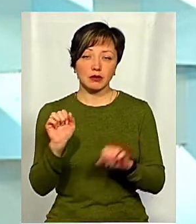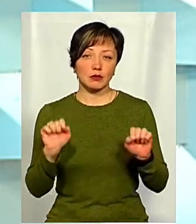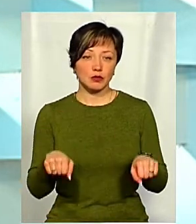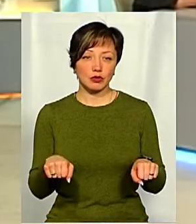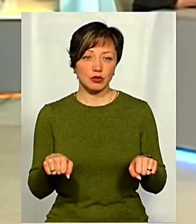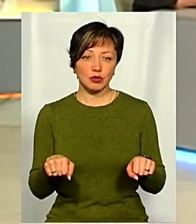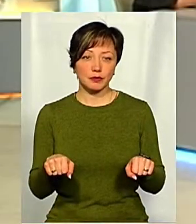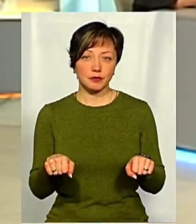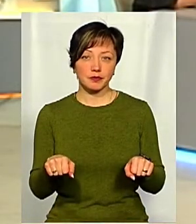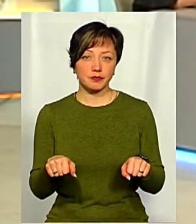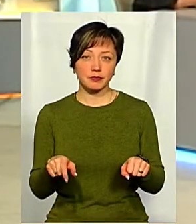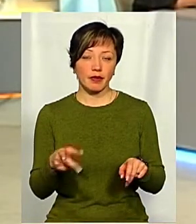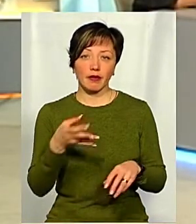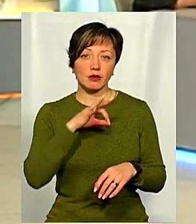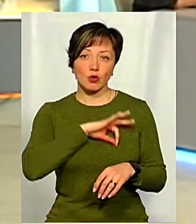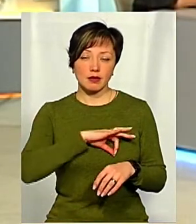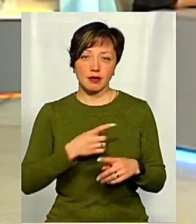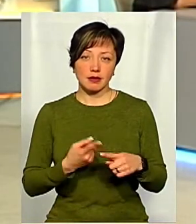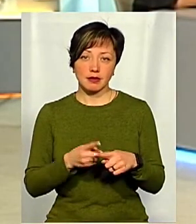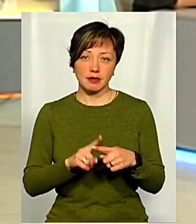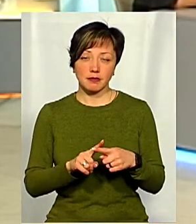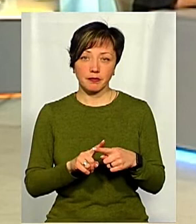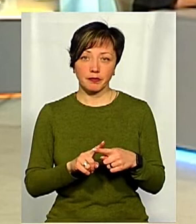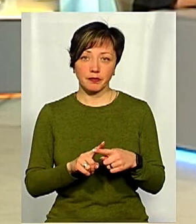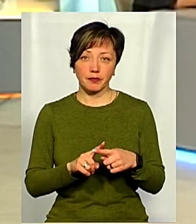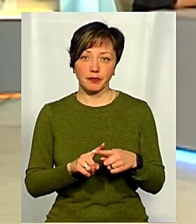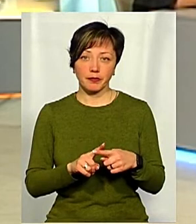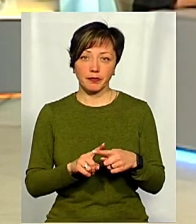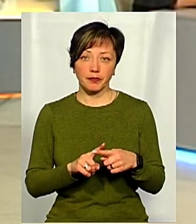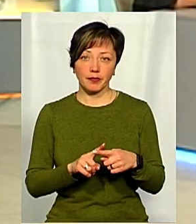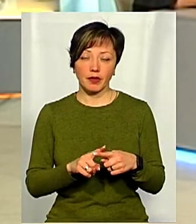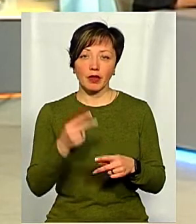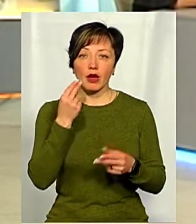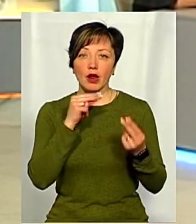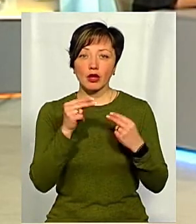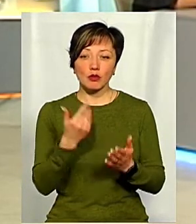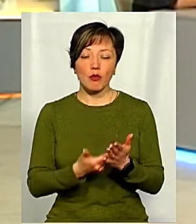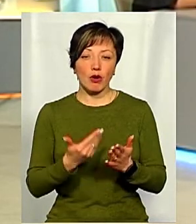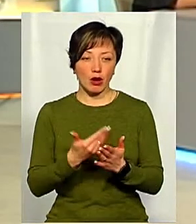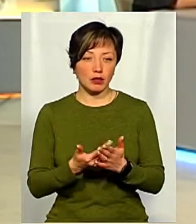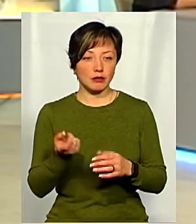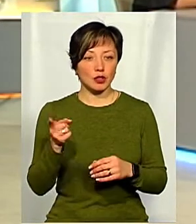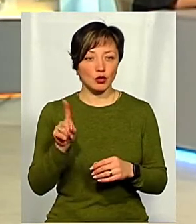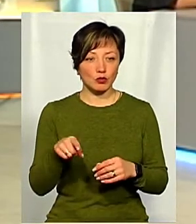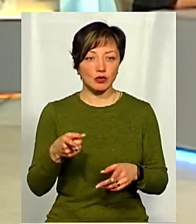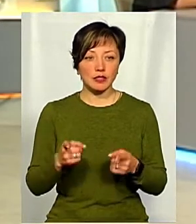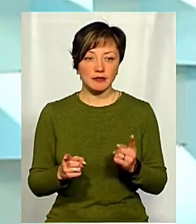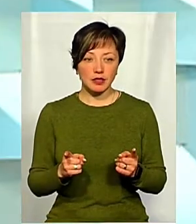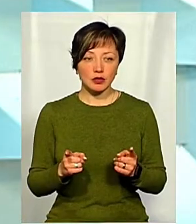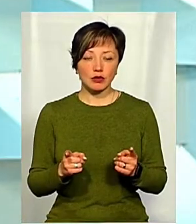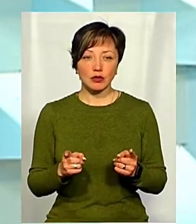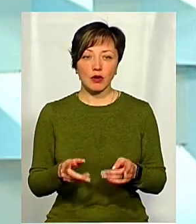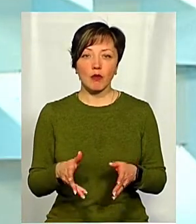може не скористатись, скажімо так, найкращими порадами. Тому, звісно, що